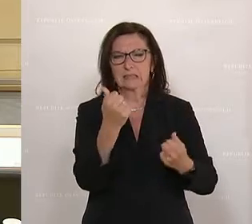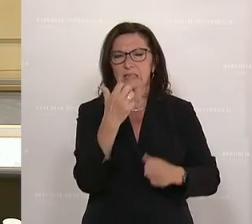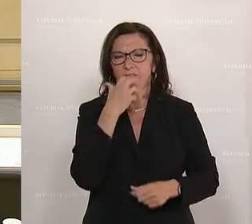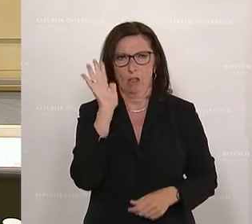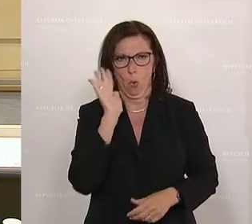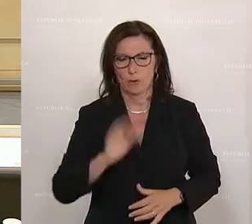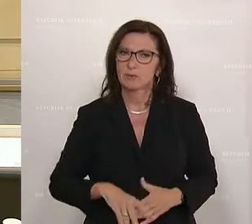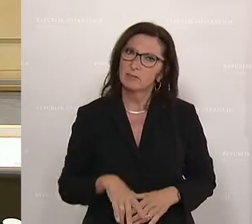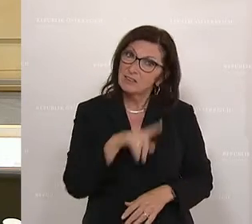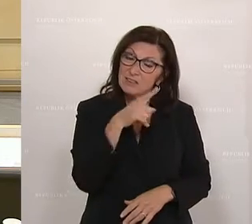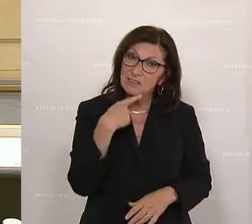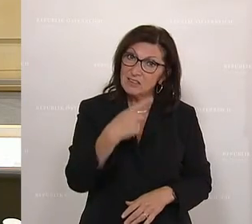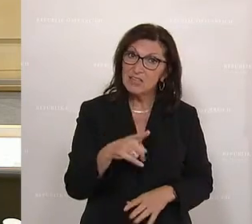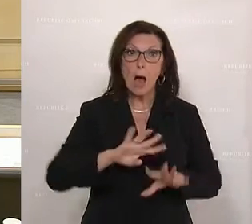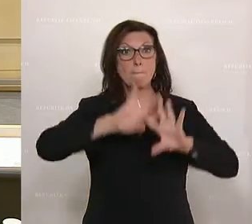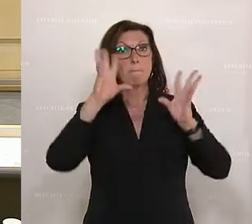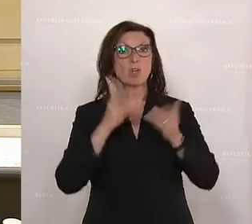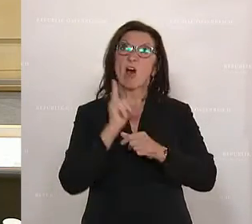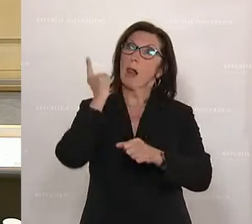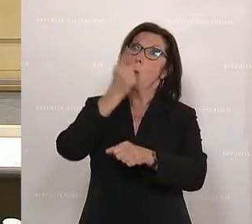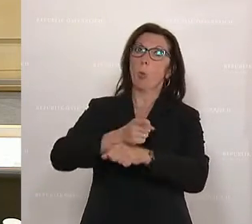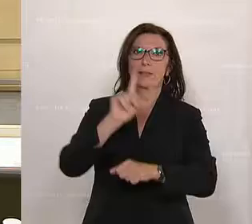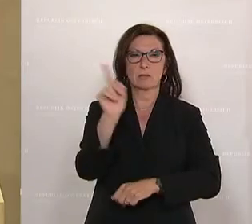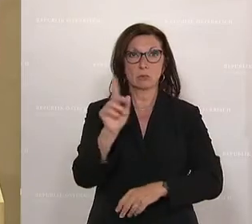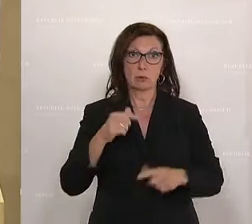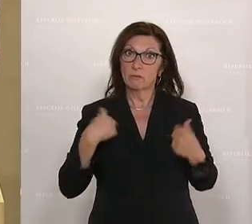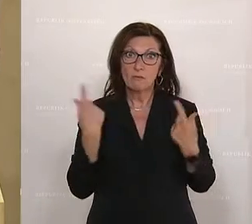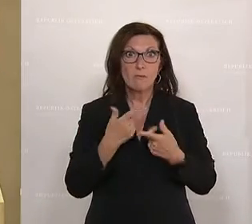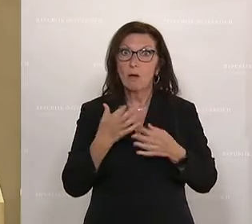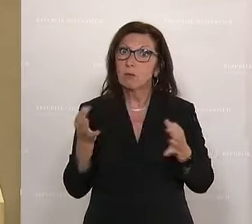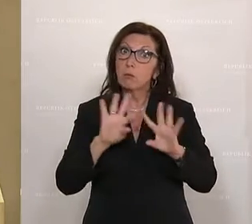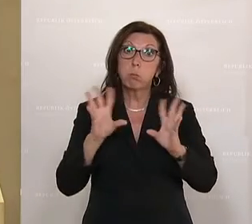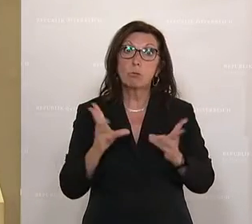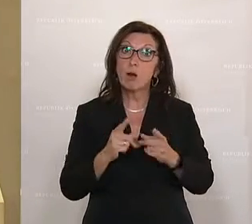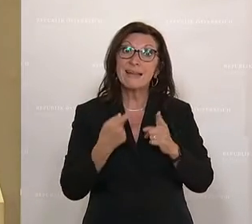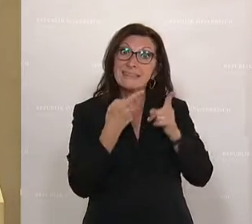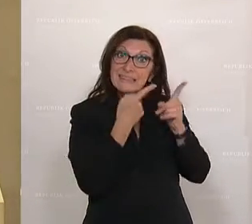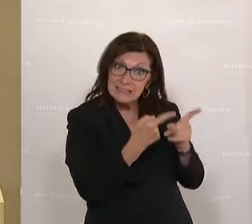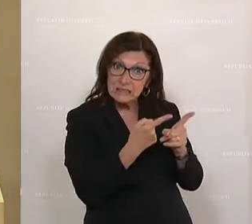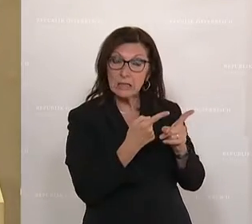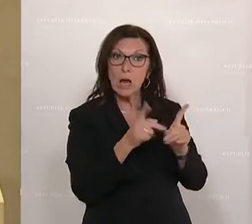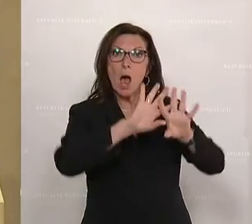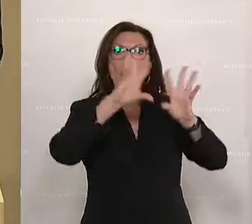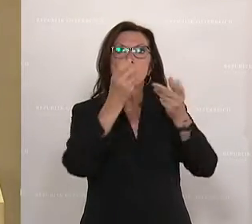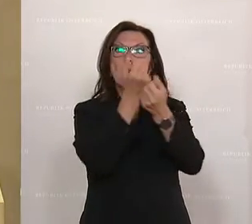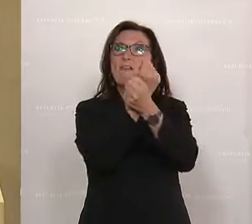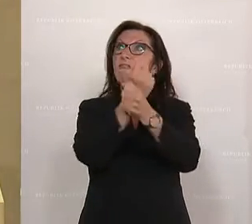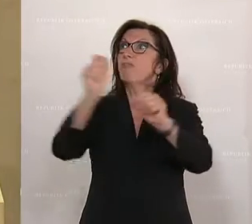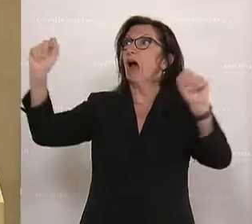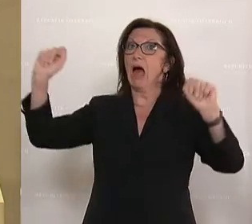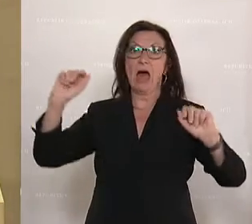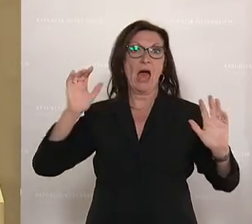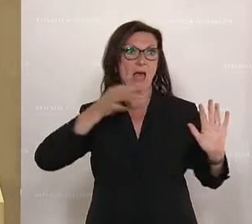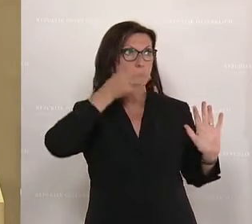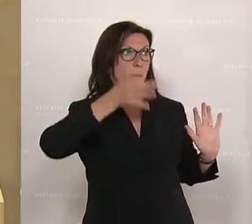Sie sagen, wir sollen nicht Pauschalen verurteilen. Wir tun hier gar nichts pauschal verurteilen. Sie tun pauschal freisprechen. Sie tun